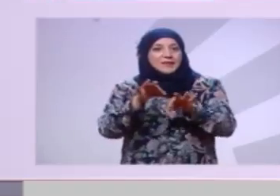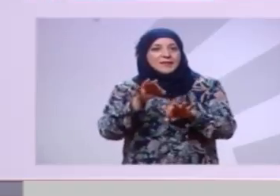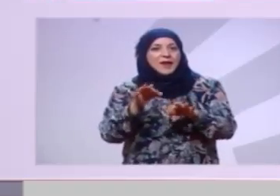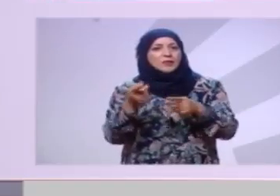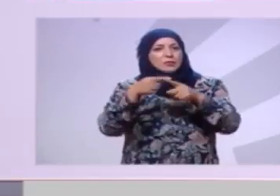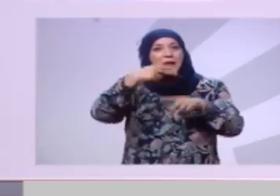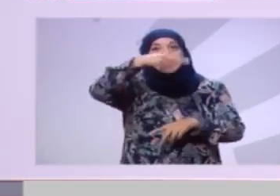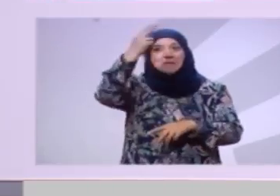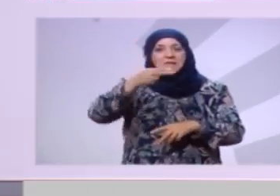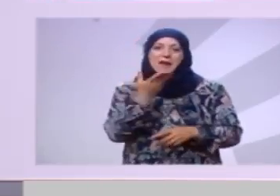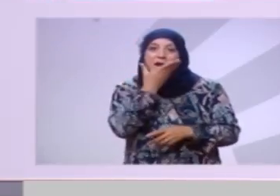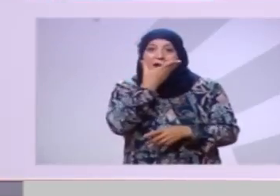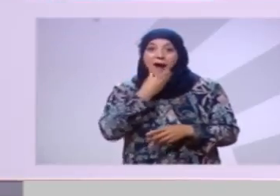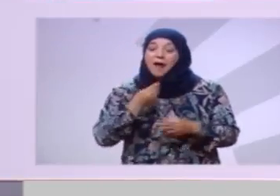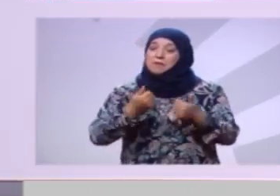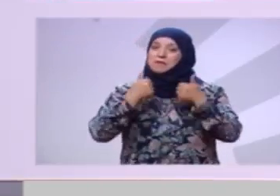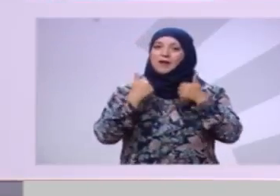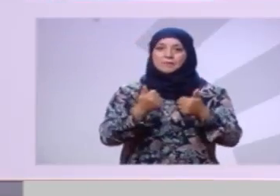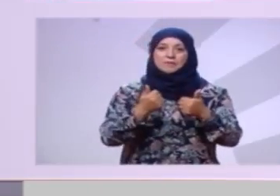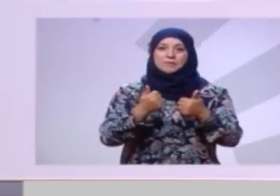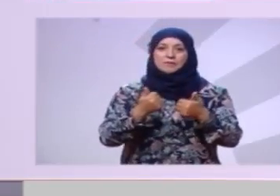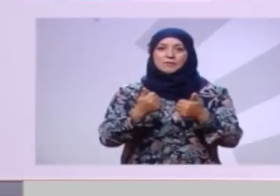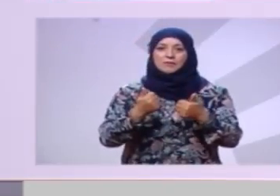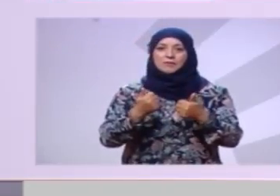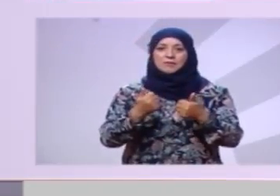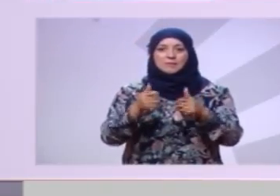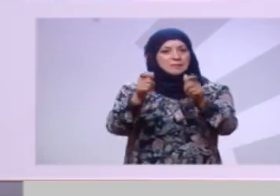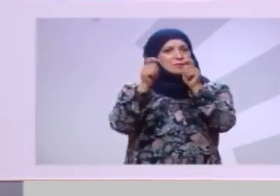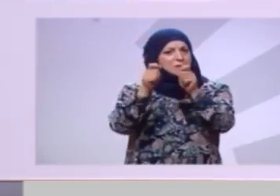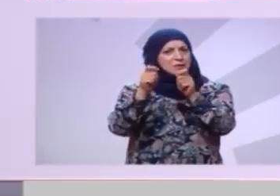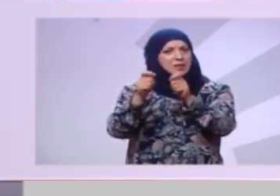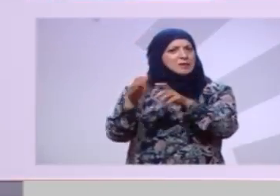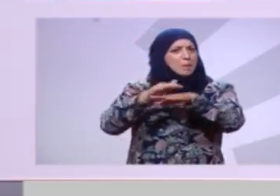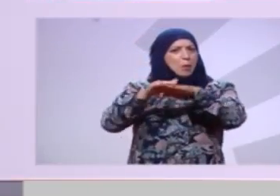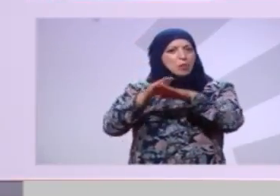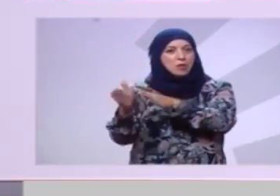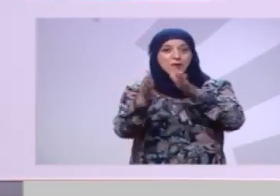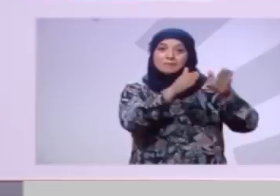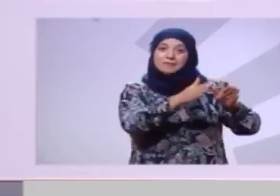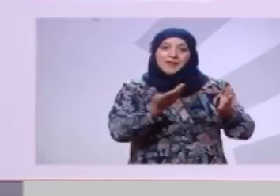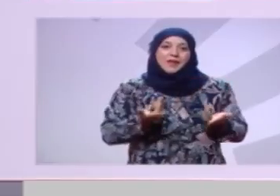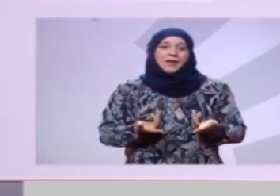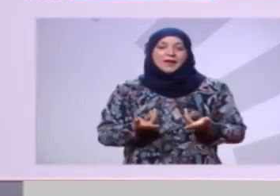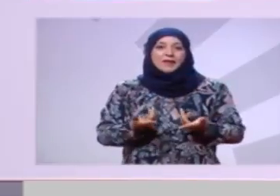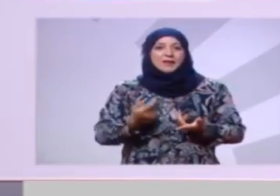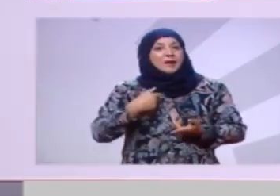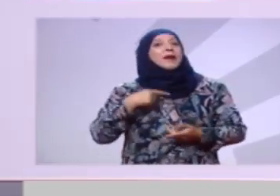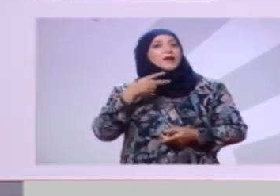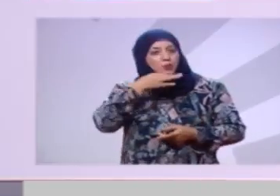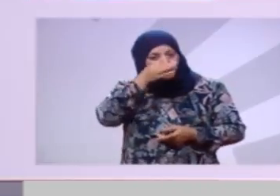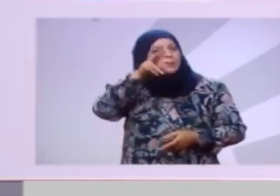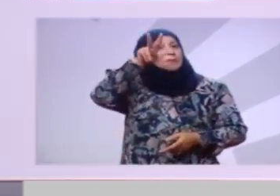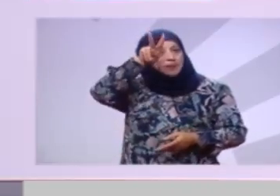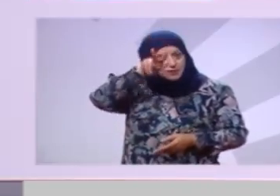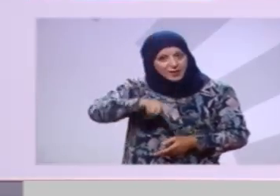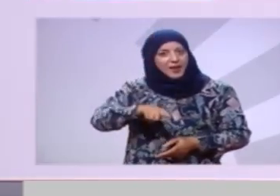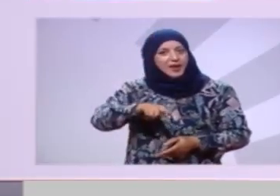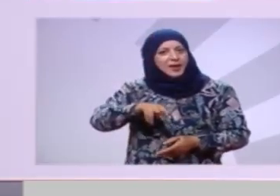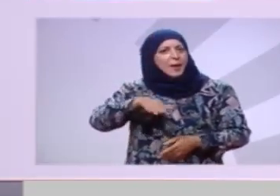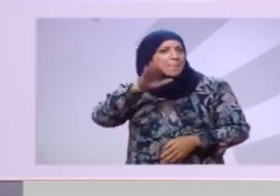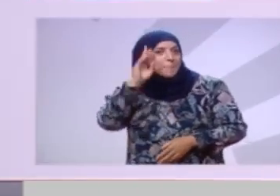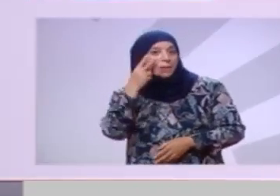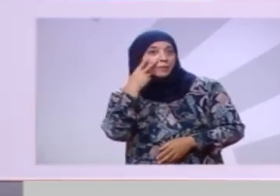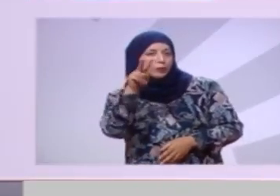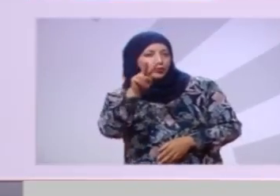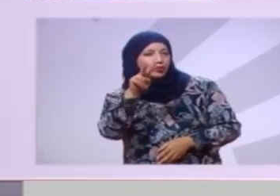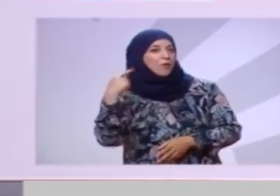هذي حاجة باهية والسياسة شيء آخر أنا نقول هذا صحيح أما وقت اللي نشوف